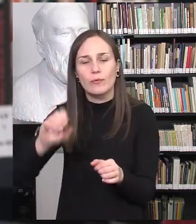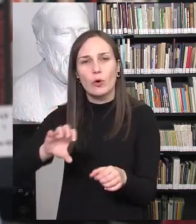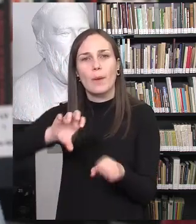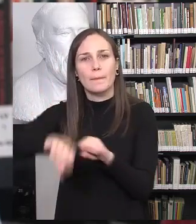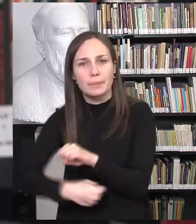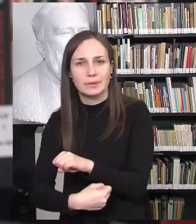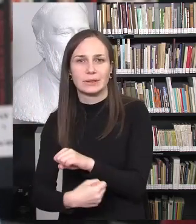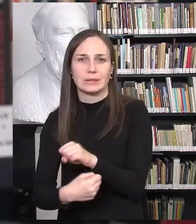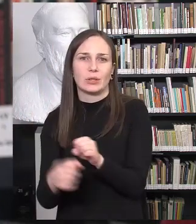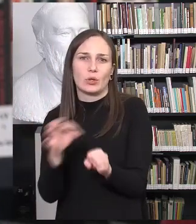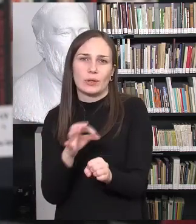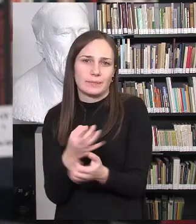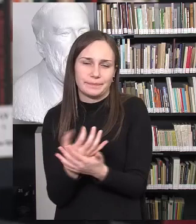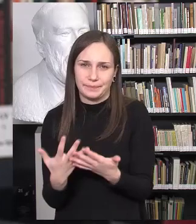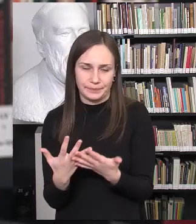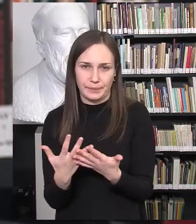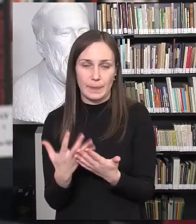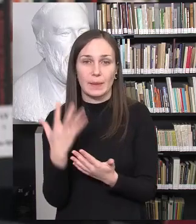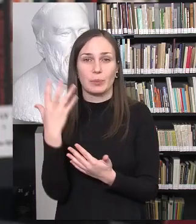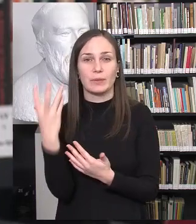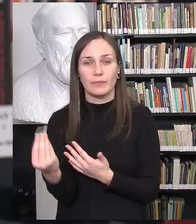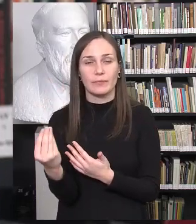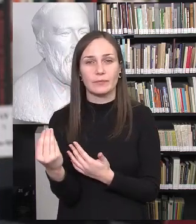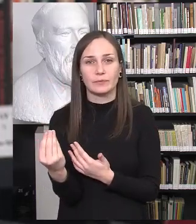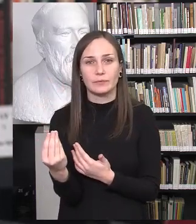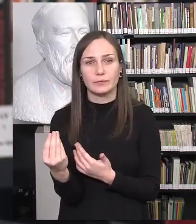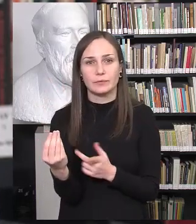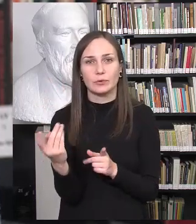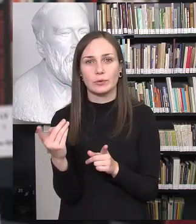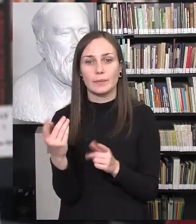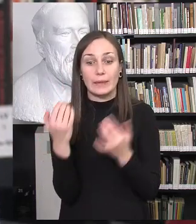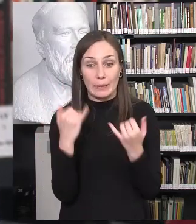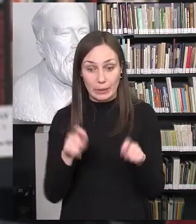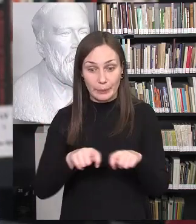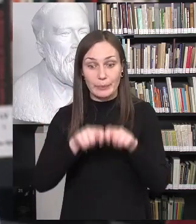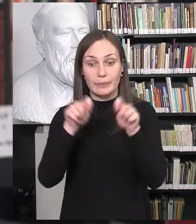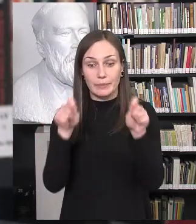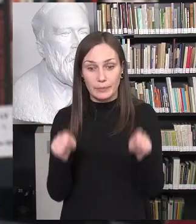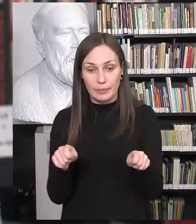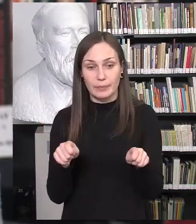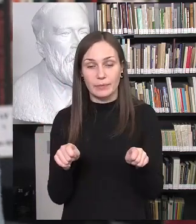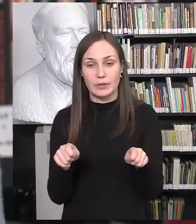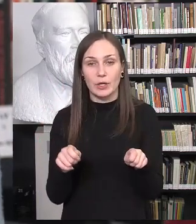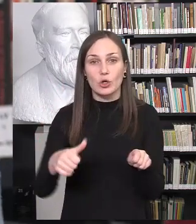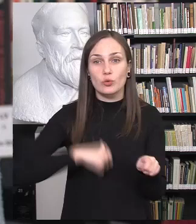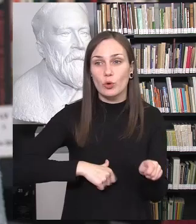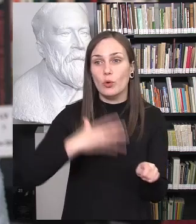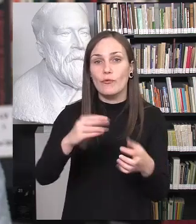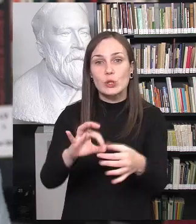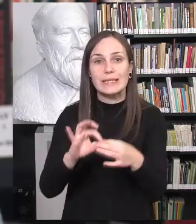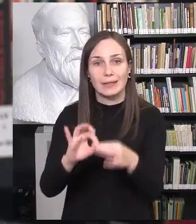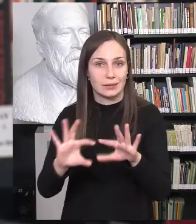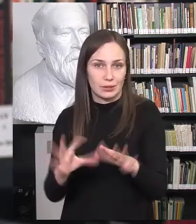hygienos klausimo. Bet turbūt tai yra, pradžiai yra visgi klausimas santykių su žmonėmis.